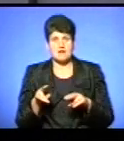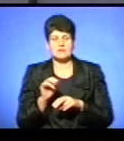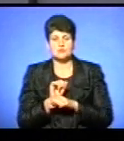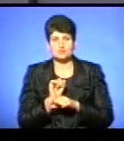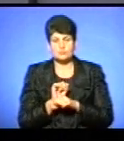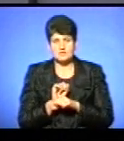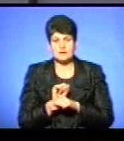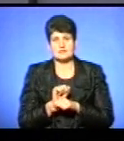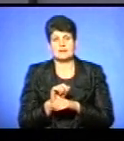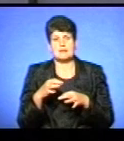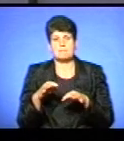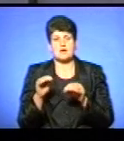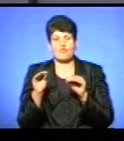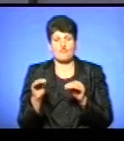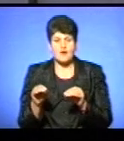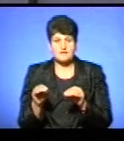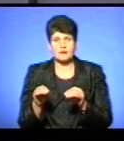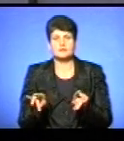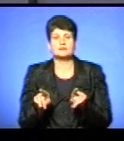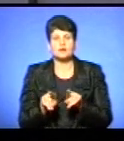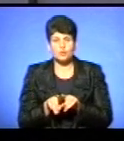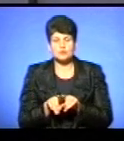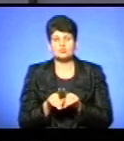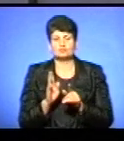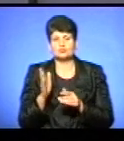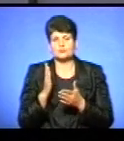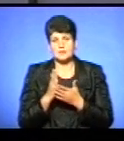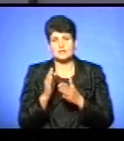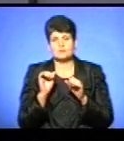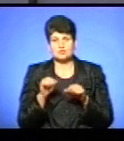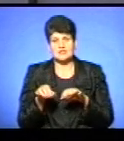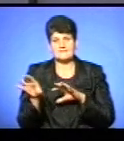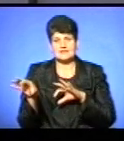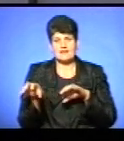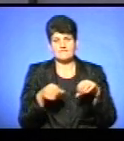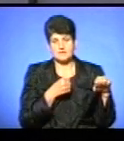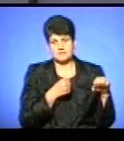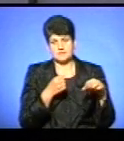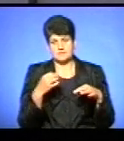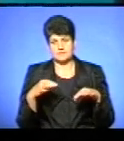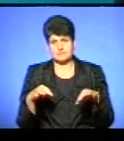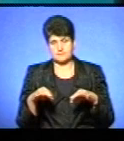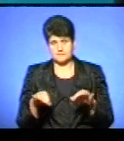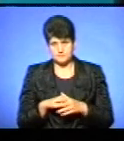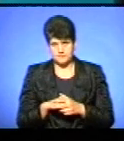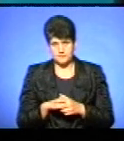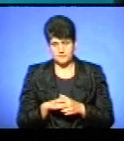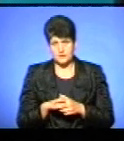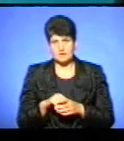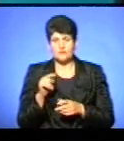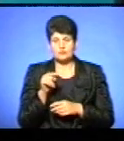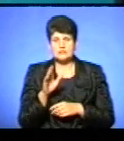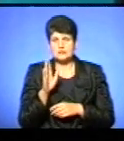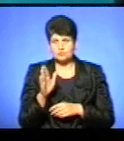стоянки і паркування, і так само будуть мати можливість евакуйовувати транспортні засоби. Тобто вони будуть